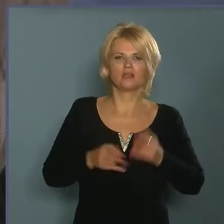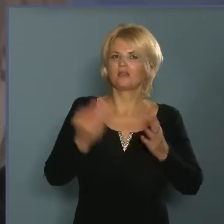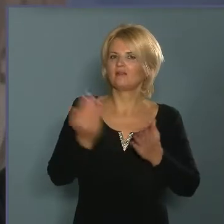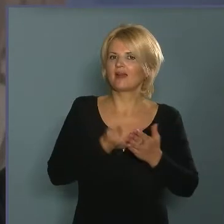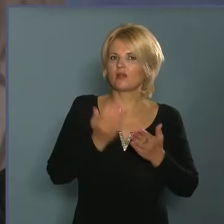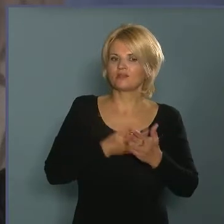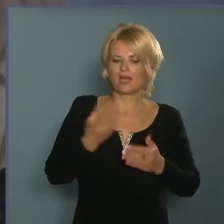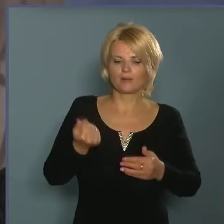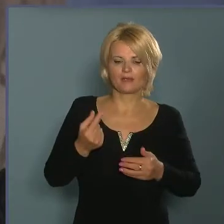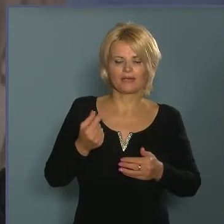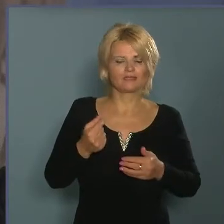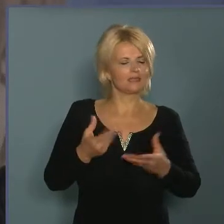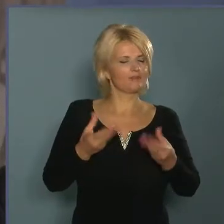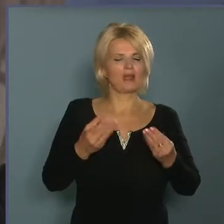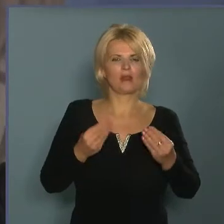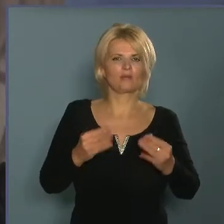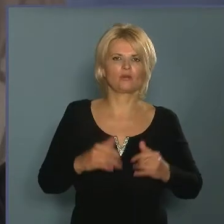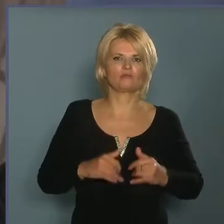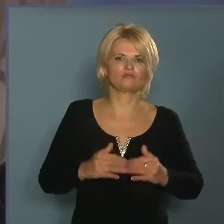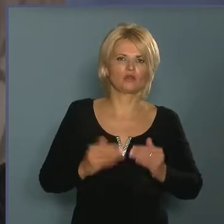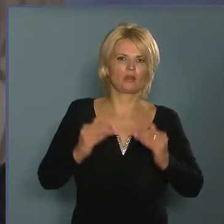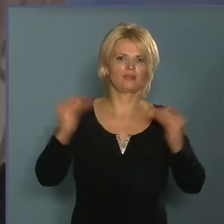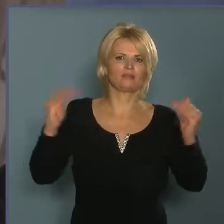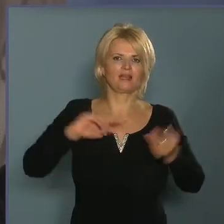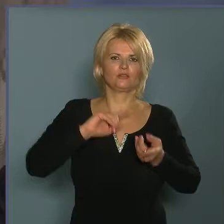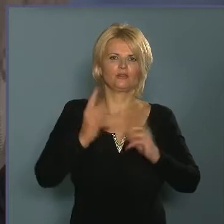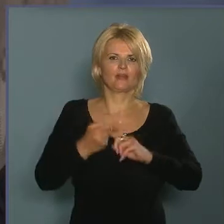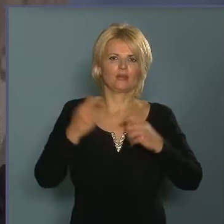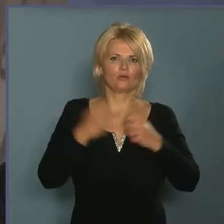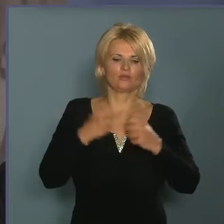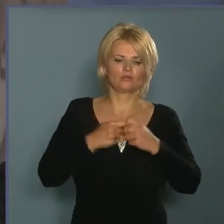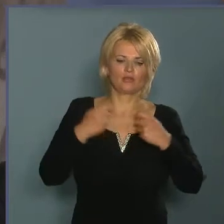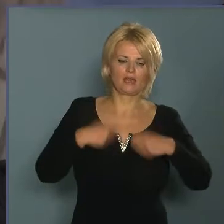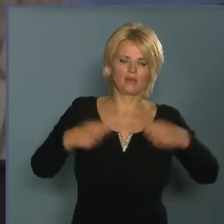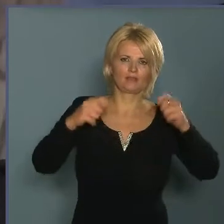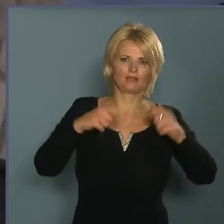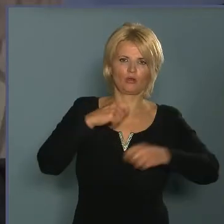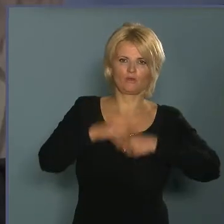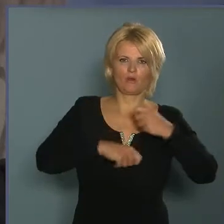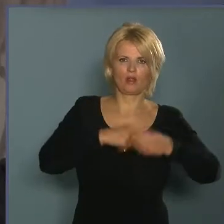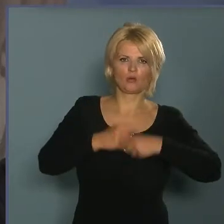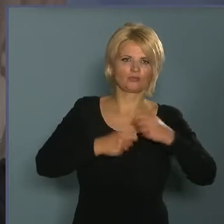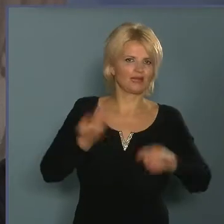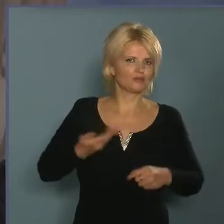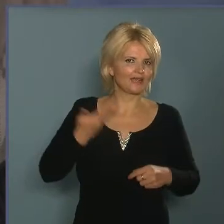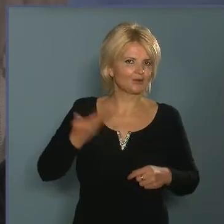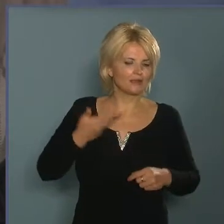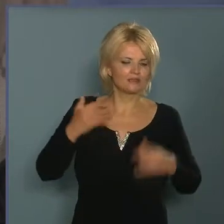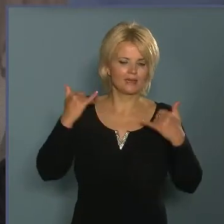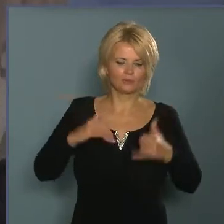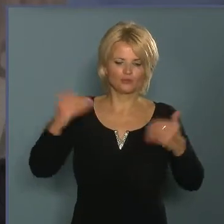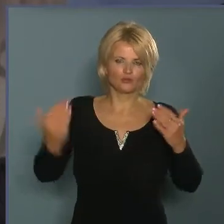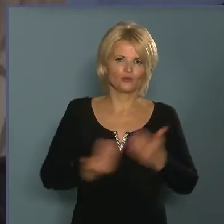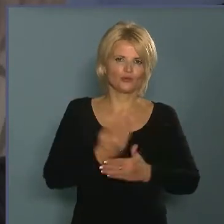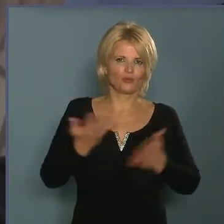Általában nem állománygyarapításra, hanem valamilyen közösséget építő foglalkozásra, eladásra, vagy most éppen egy új